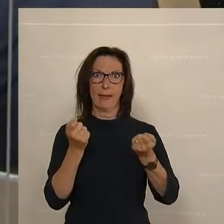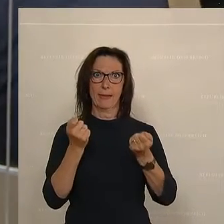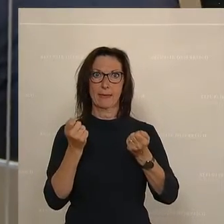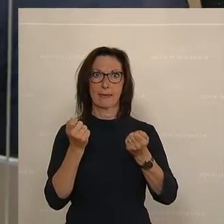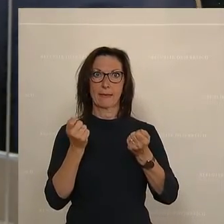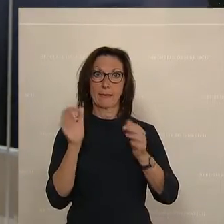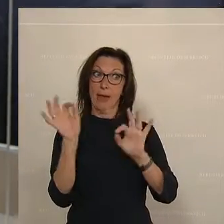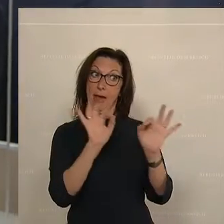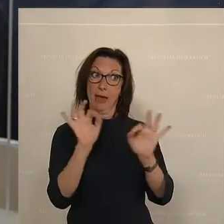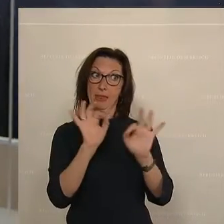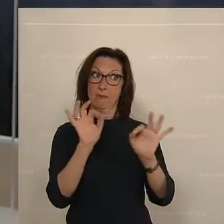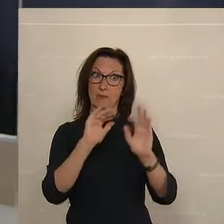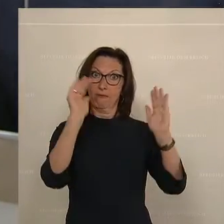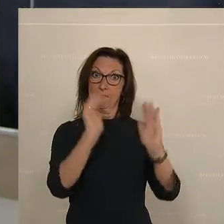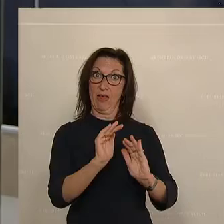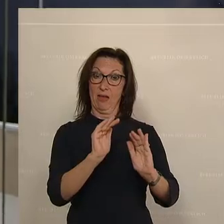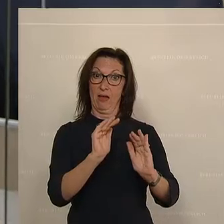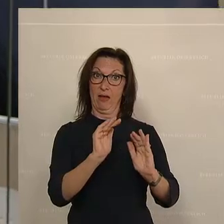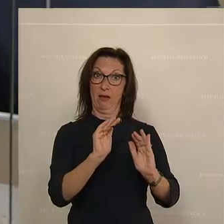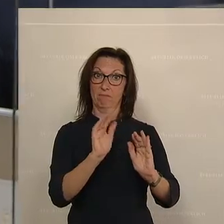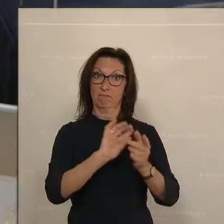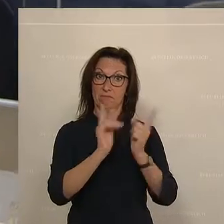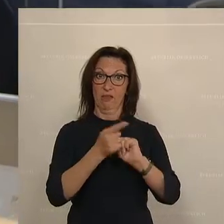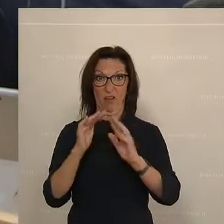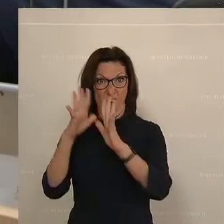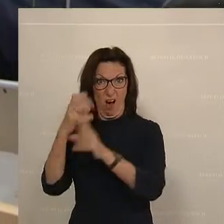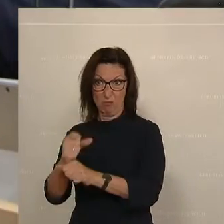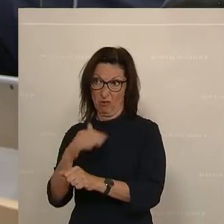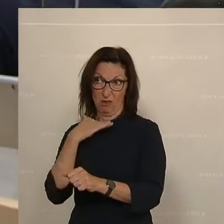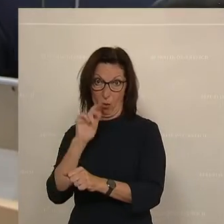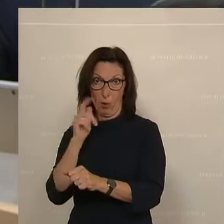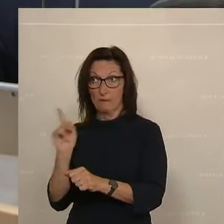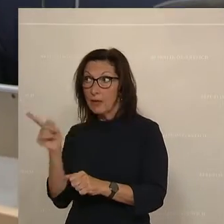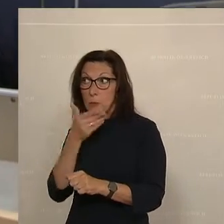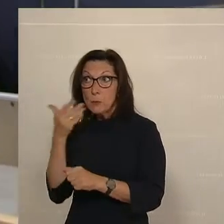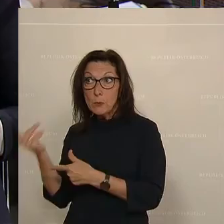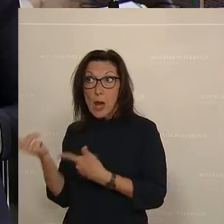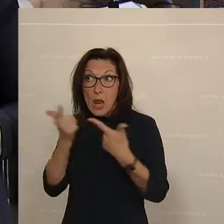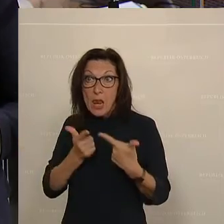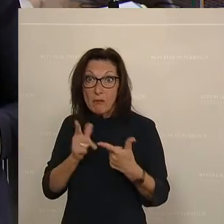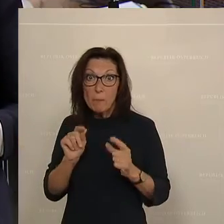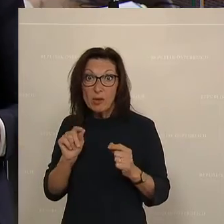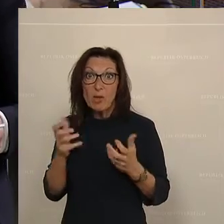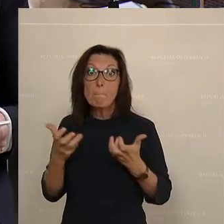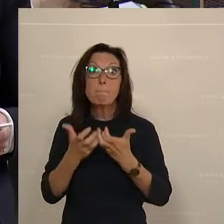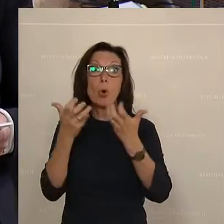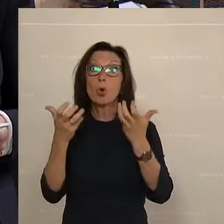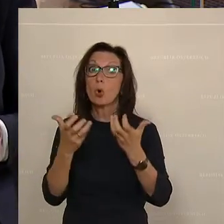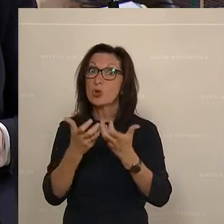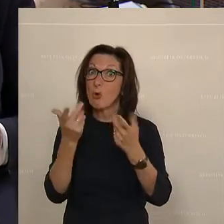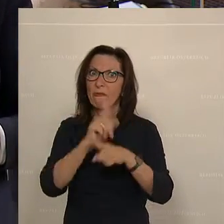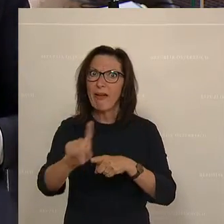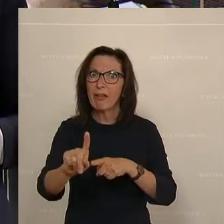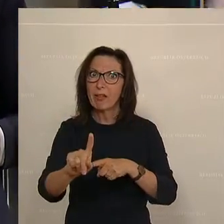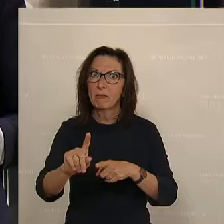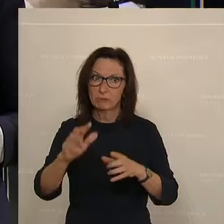reduzieren müssen, um die Haushalte zu schützen. Wenn Russland kein Gas mehr liefert, heißt das aber auch Produktionsausfälle, das heißt